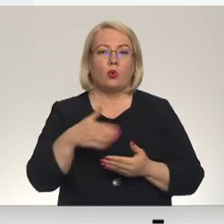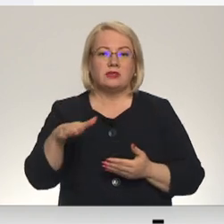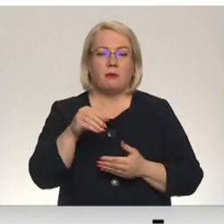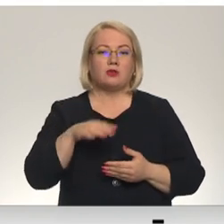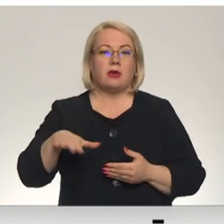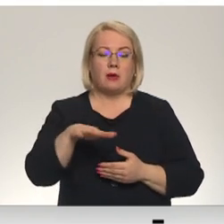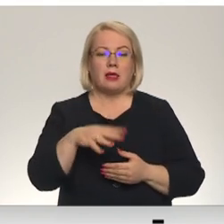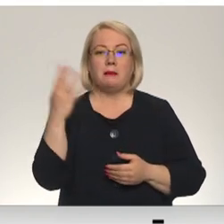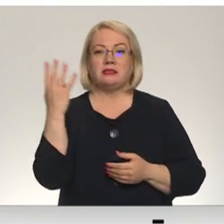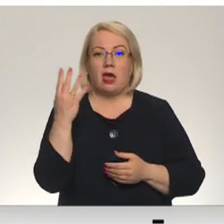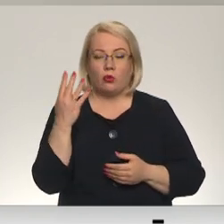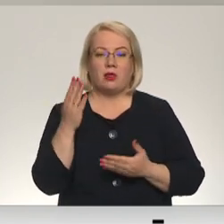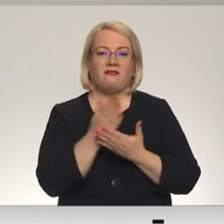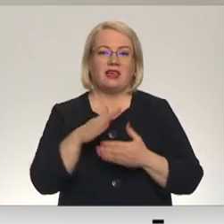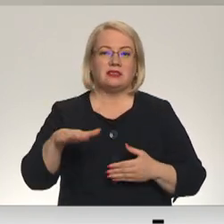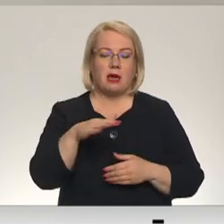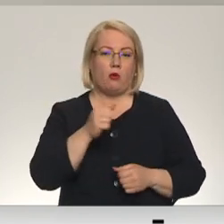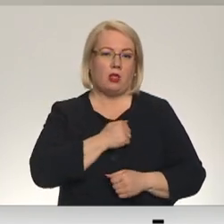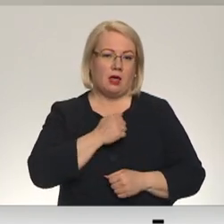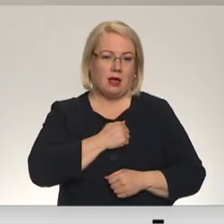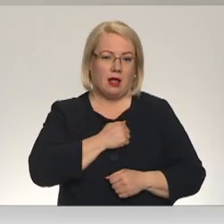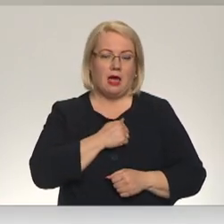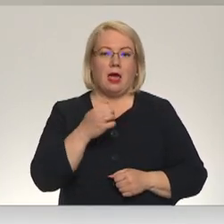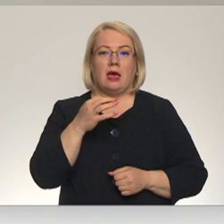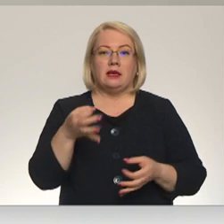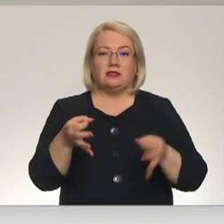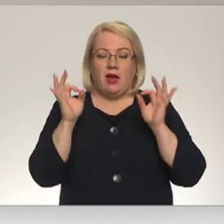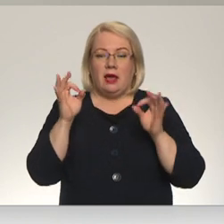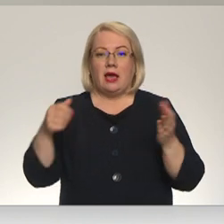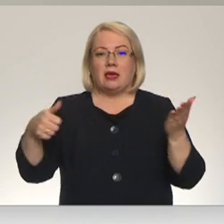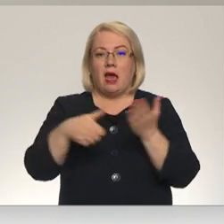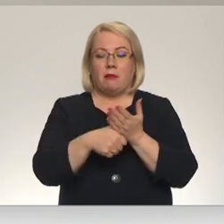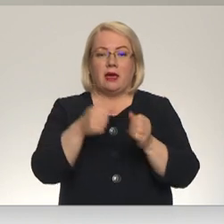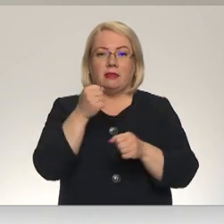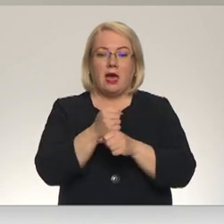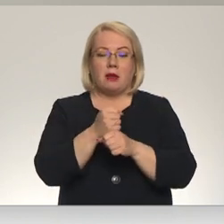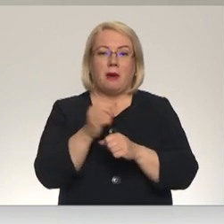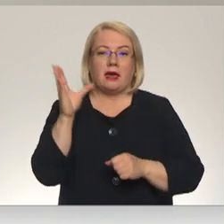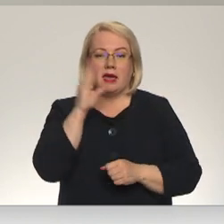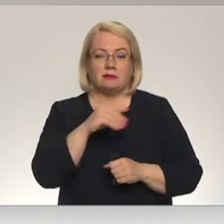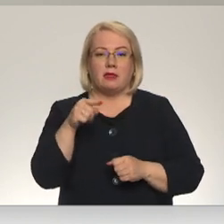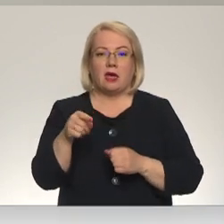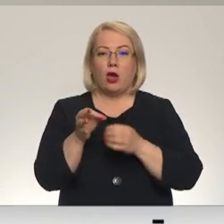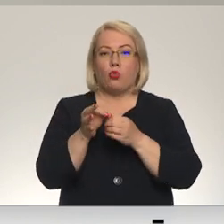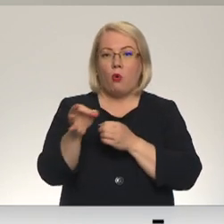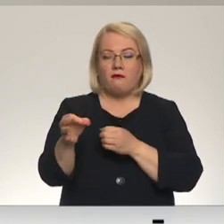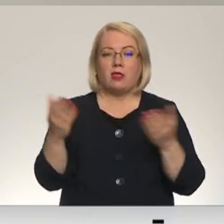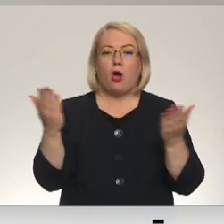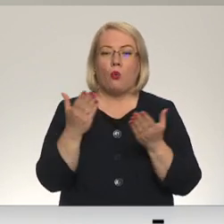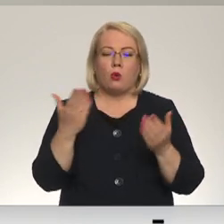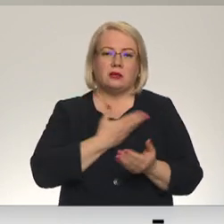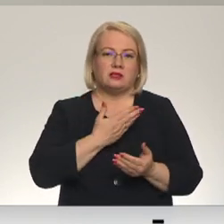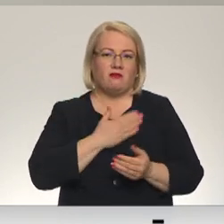pievienosies Latgali un Vidzeme. Svarīgi, ka jāpiereģistrās darbi iespējām šajā novadā, kurā vasara tiks pavadīta.